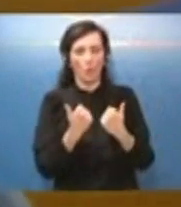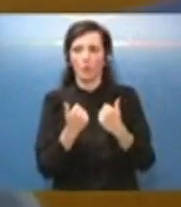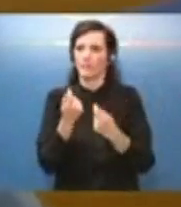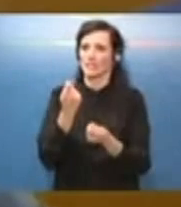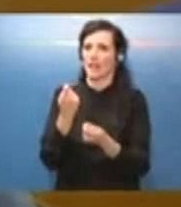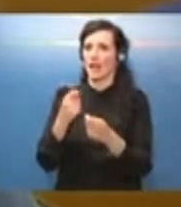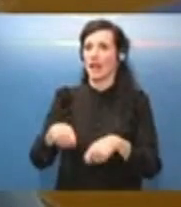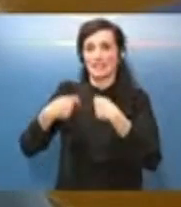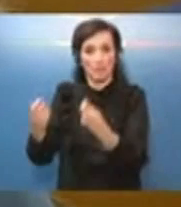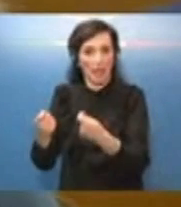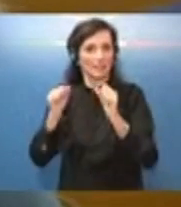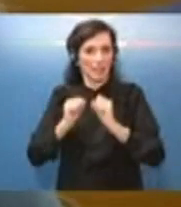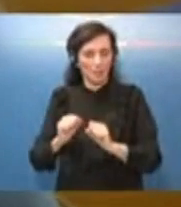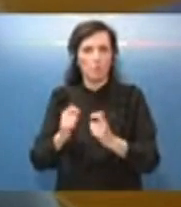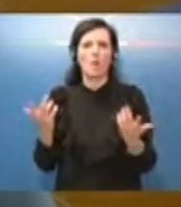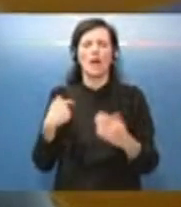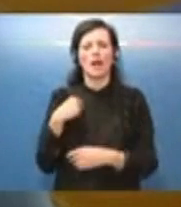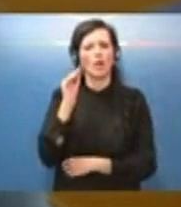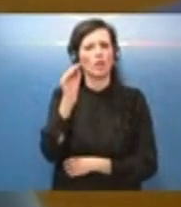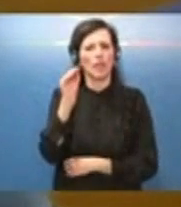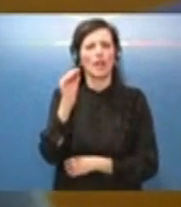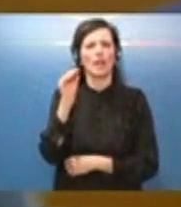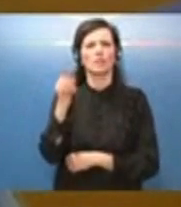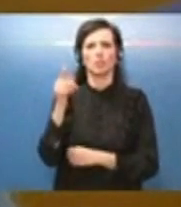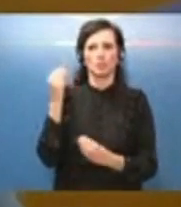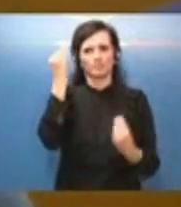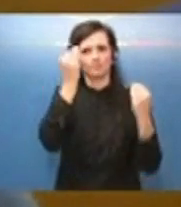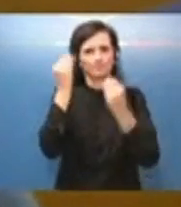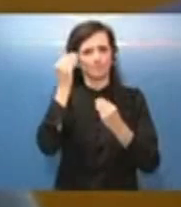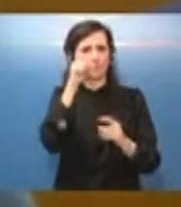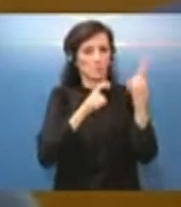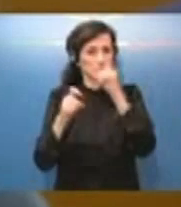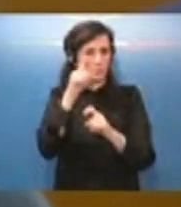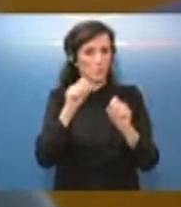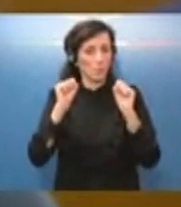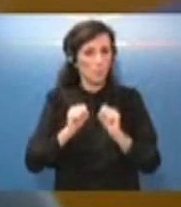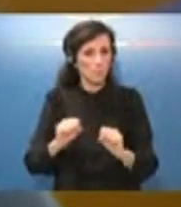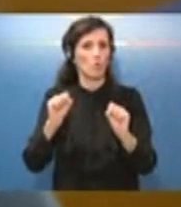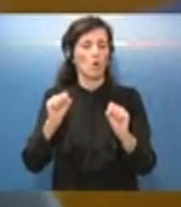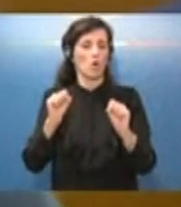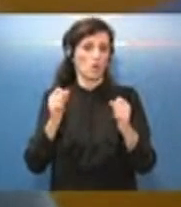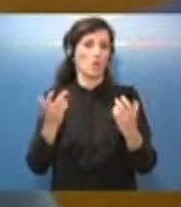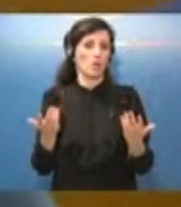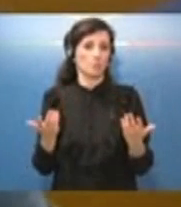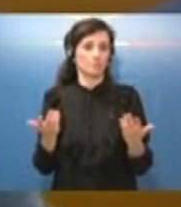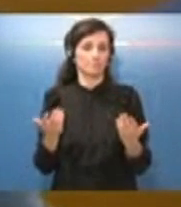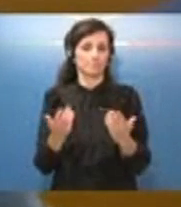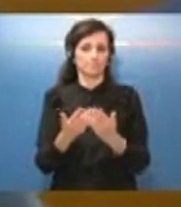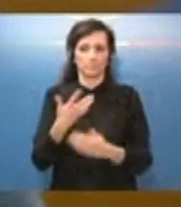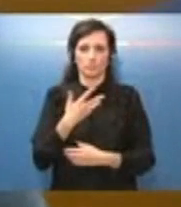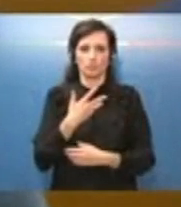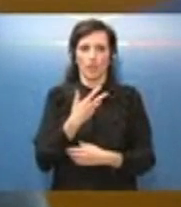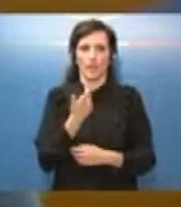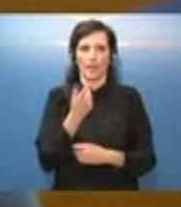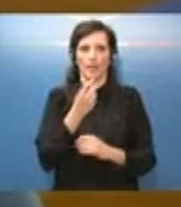se non desta preoccupazione o se non crede che questo possa essere un ostacolo il fatto che c'è un dati di